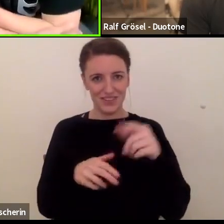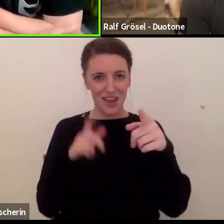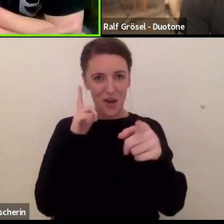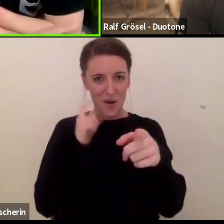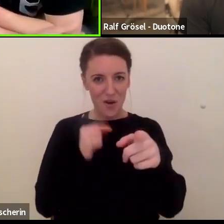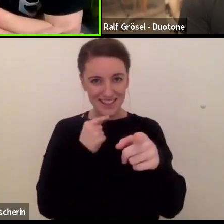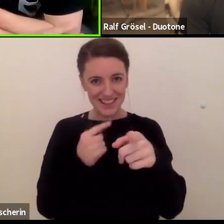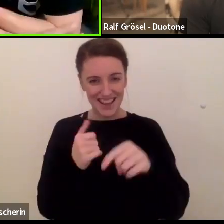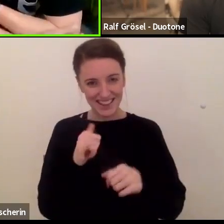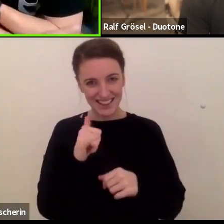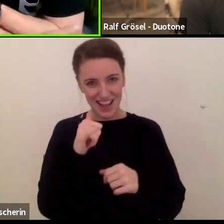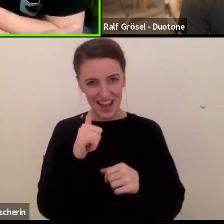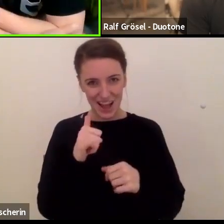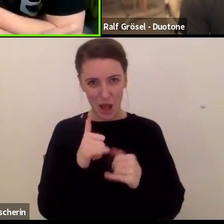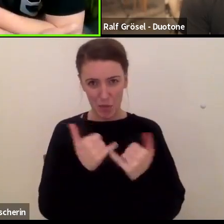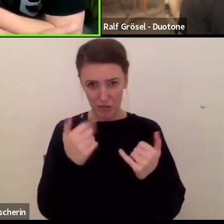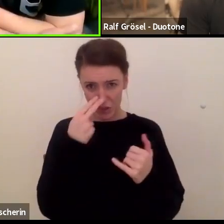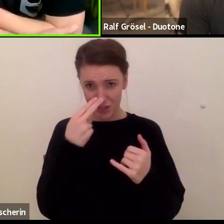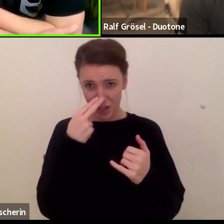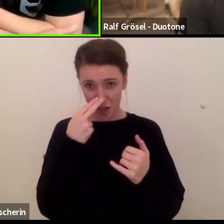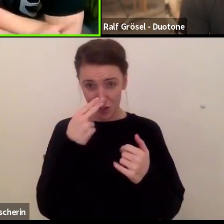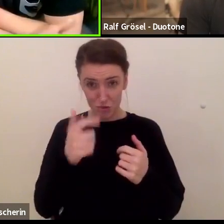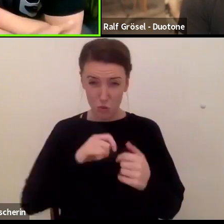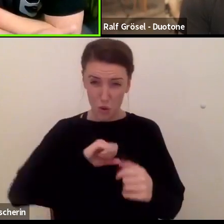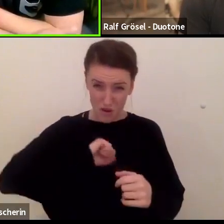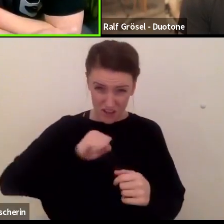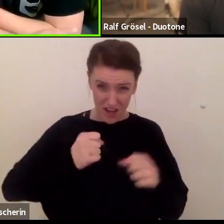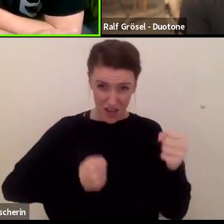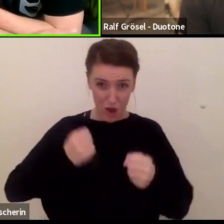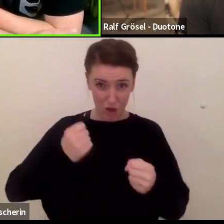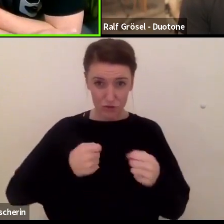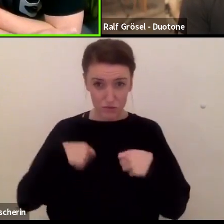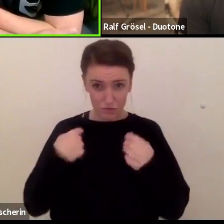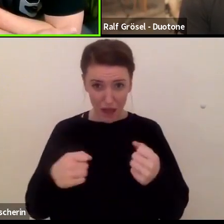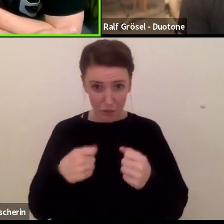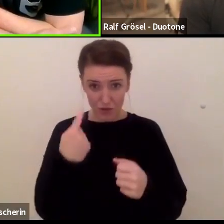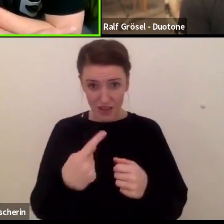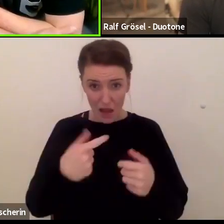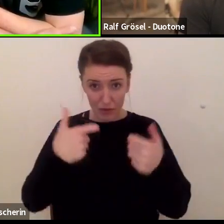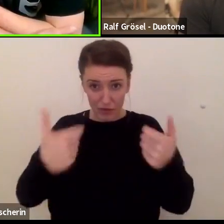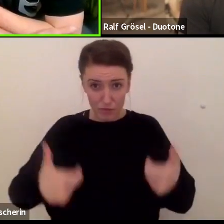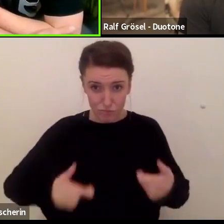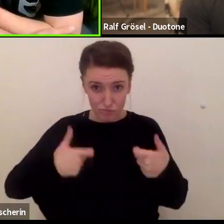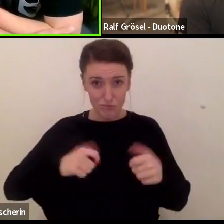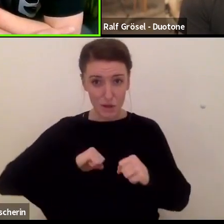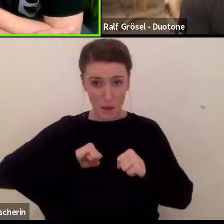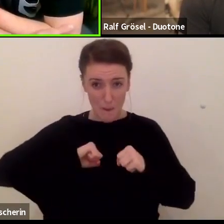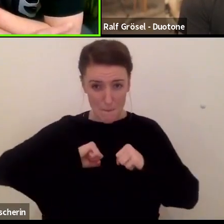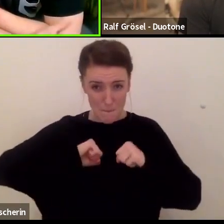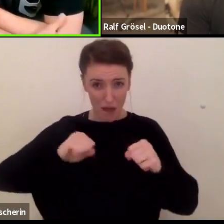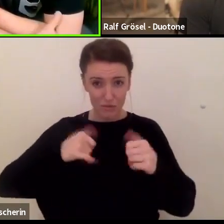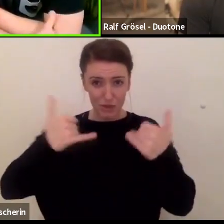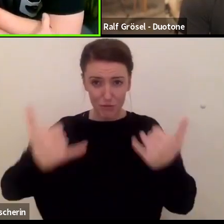Also du, wie, du tust Rennauto fahren oder hast du ein Rennauto oder wie kann man das verstehen?